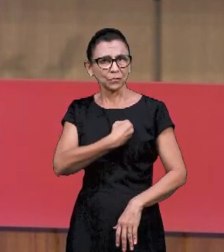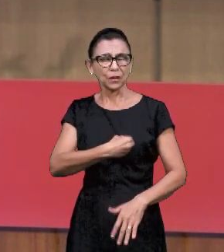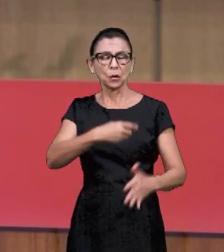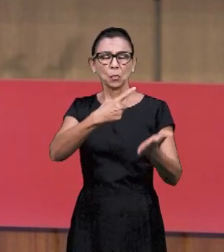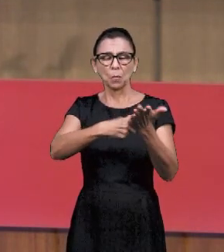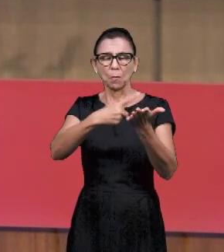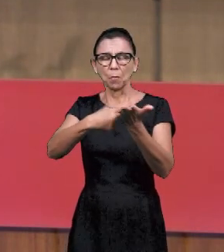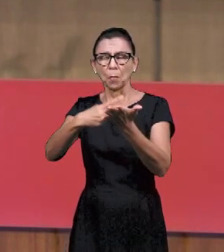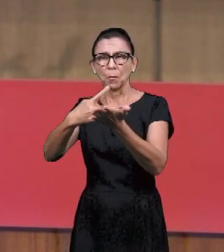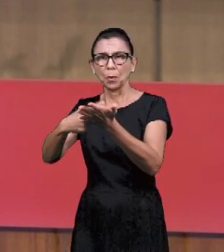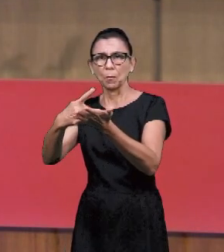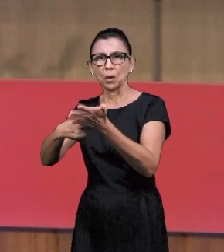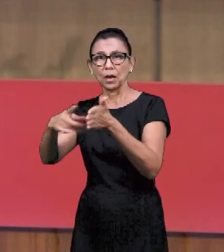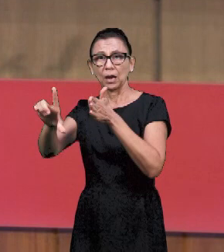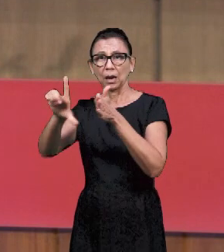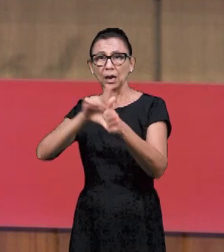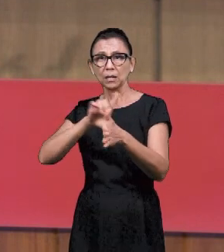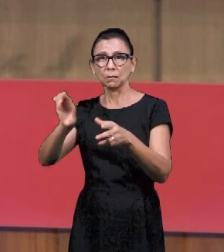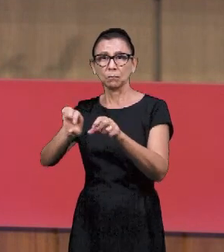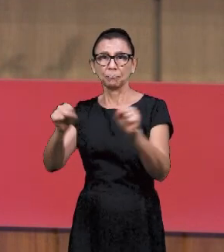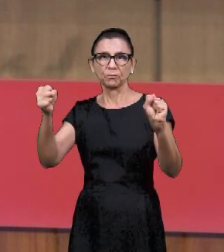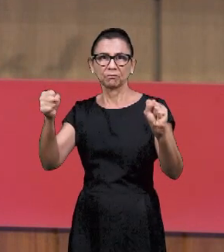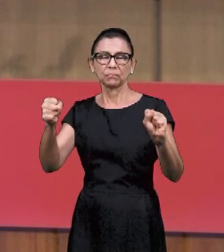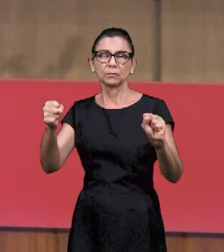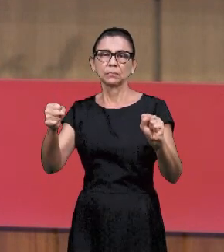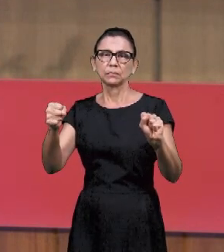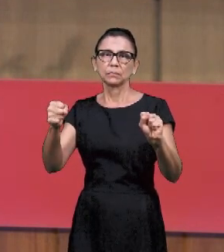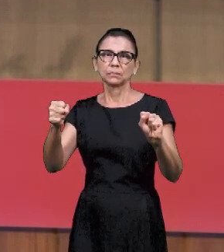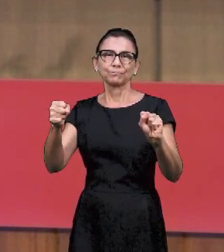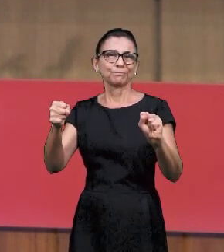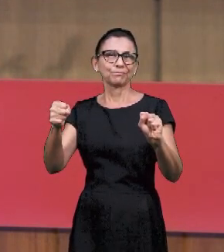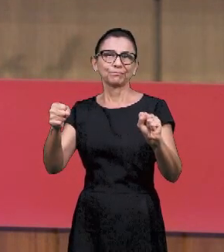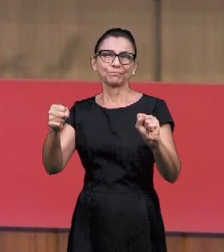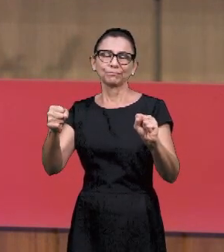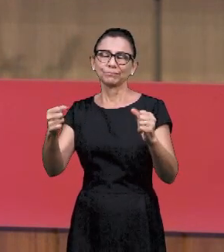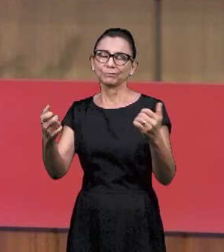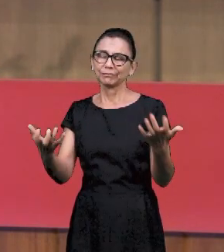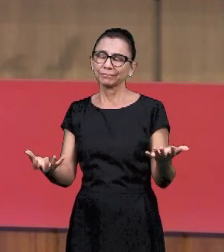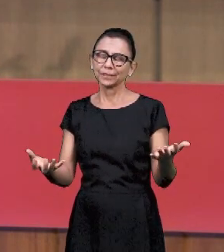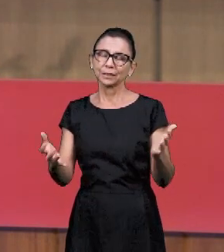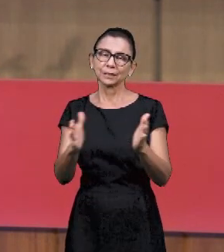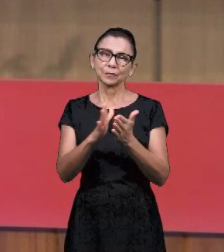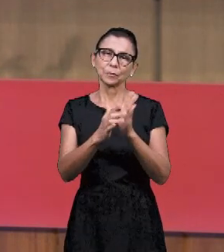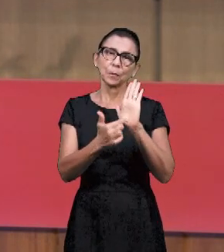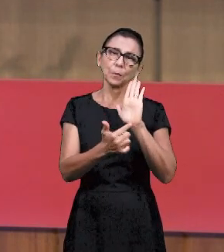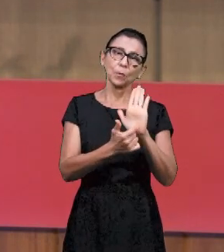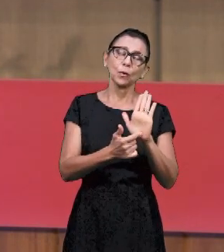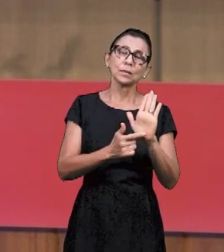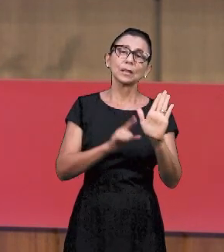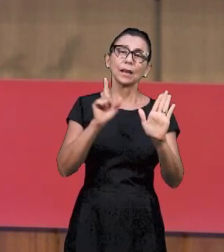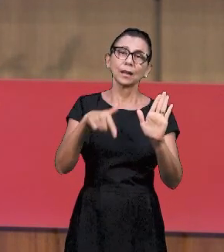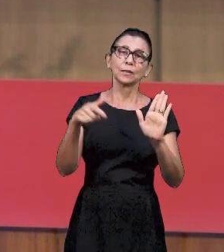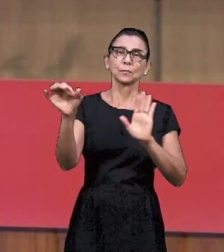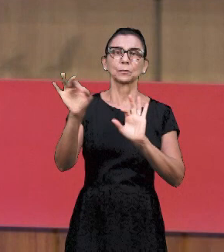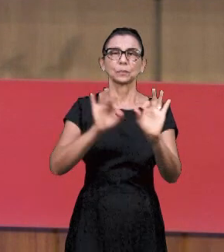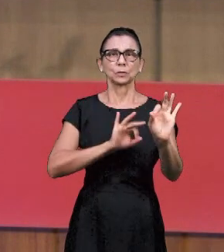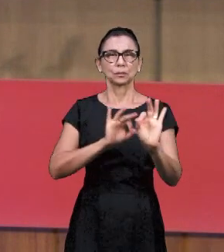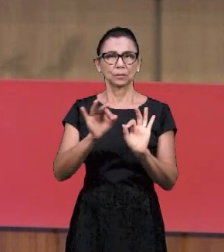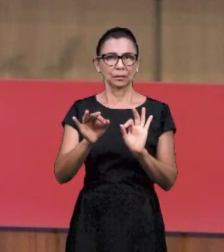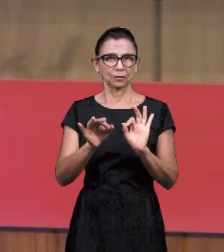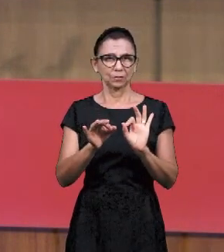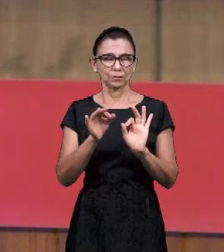говорил, он отвергает. Весь завет веры, все посвящение веры. И Библия